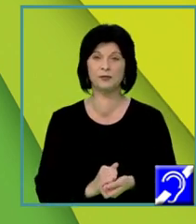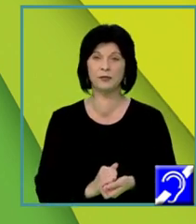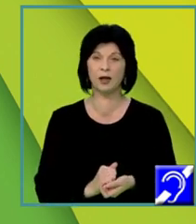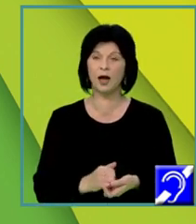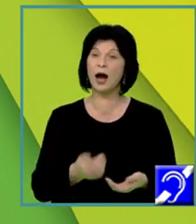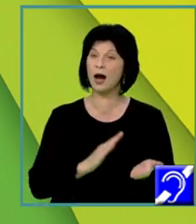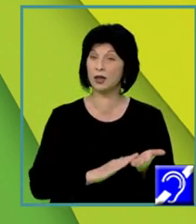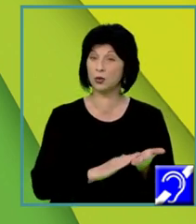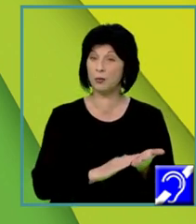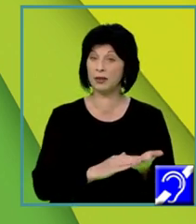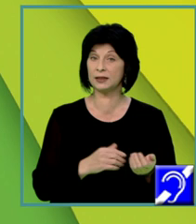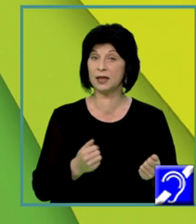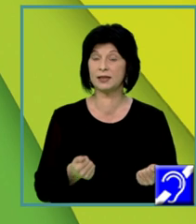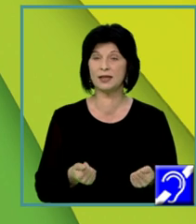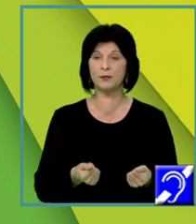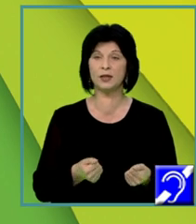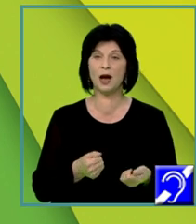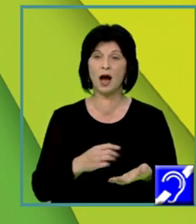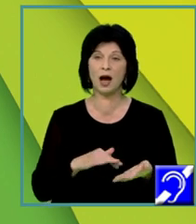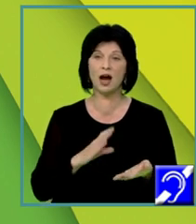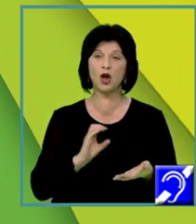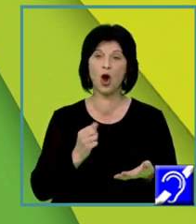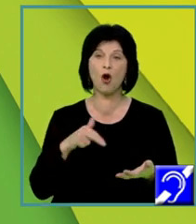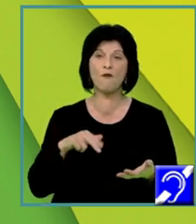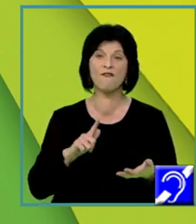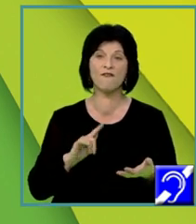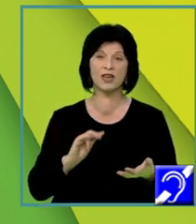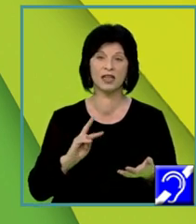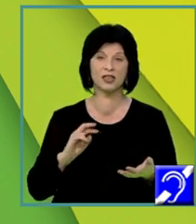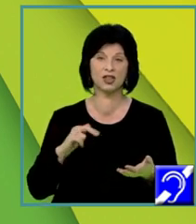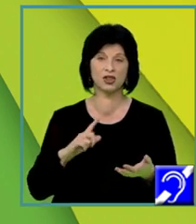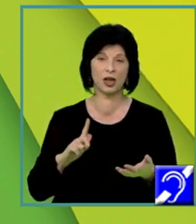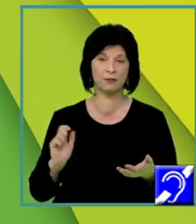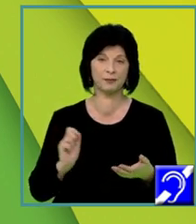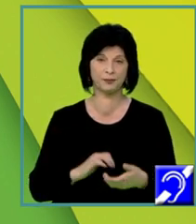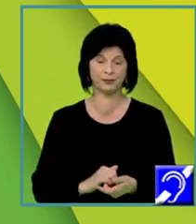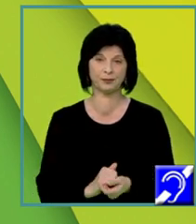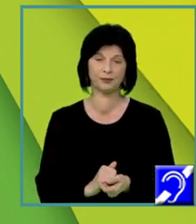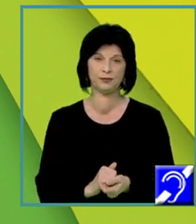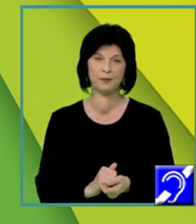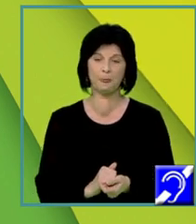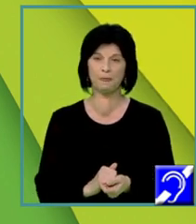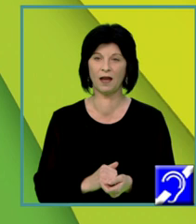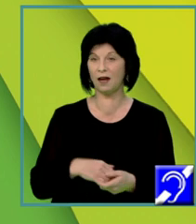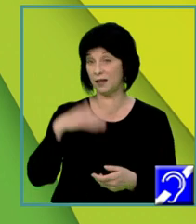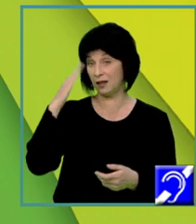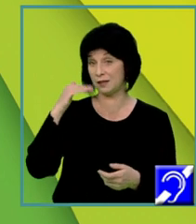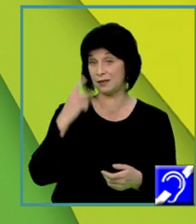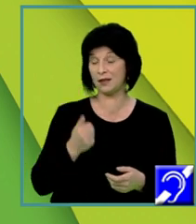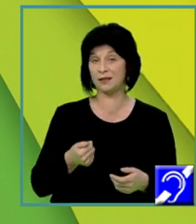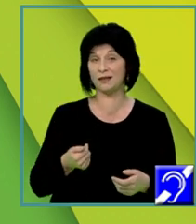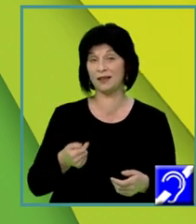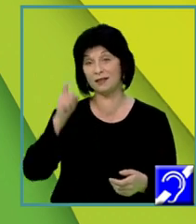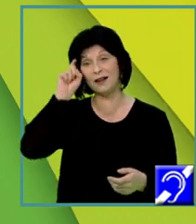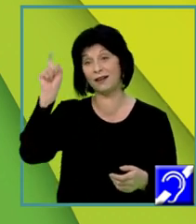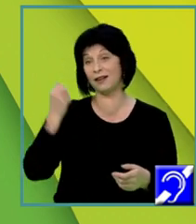înseamnă a convinge, a persoada. În viața noastră de zi cu zi, cred că folosim argumentarea aproape tot timpul.